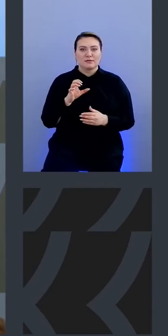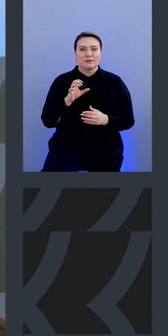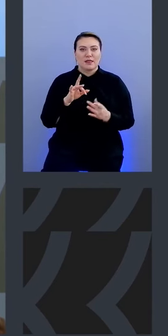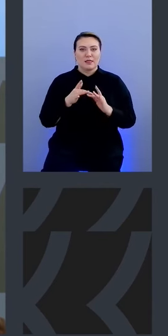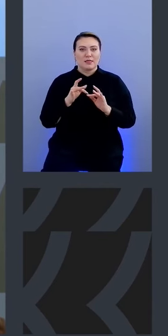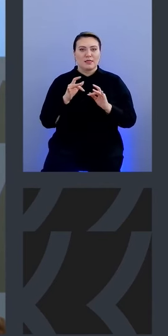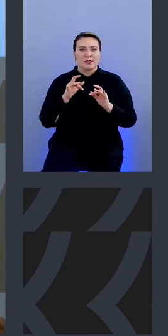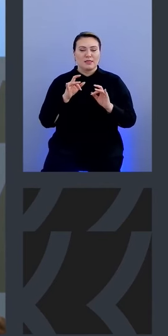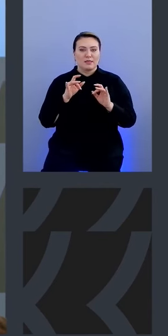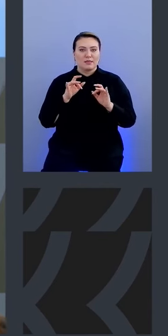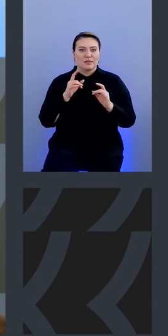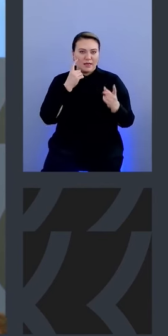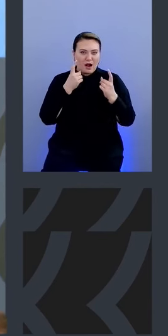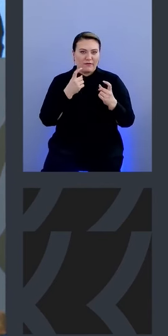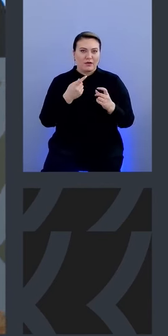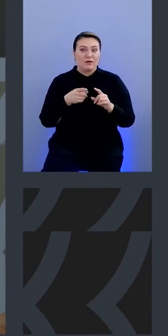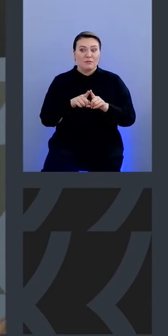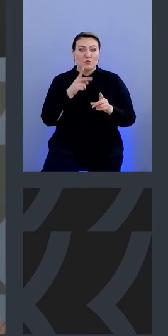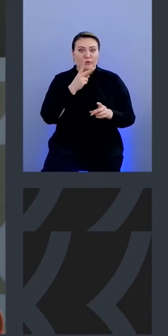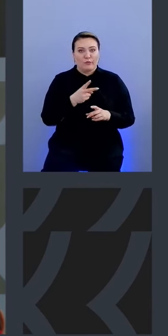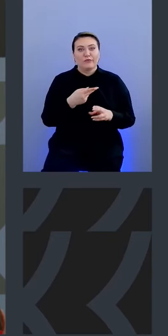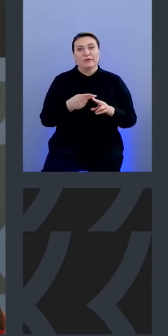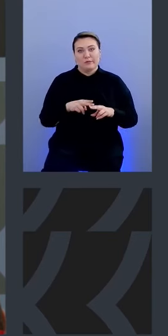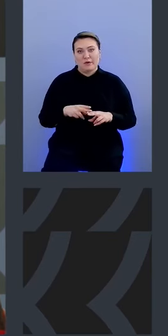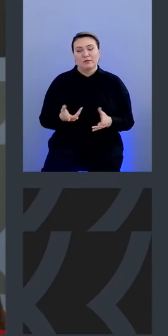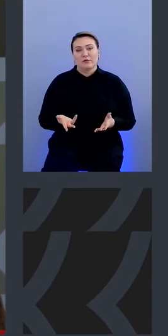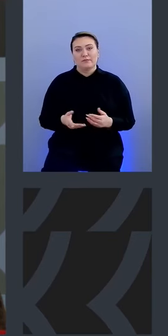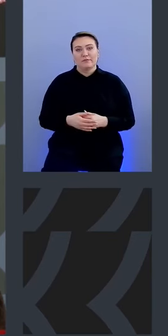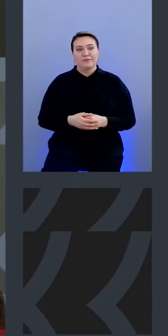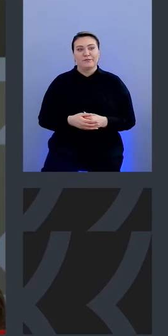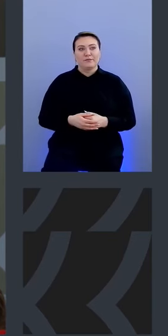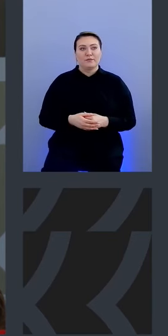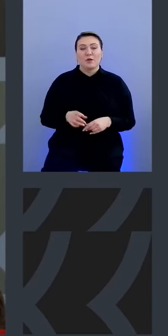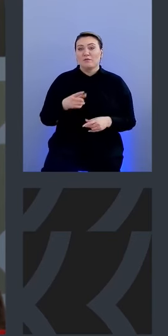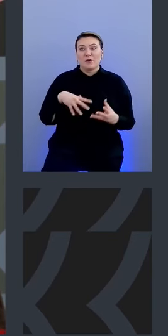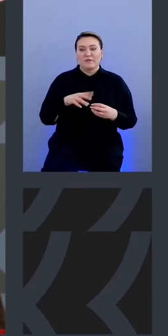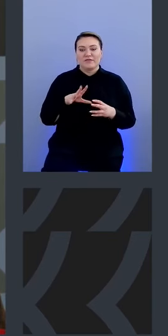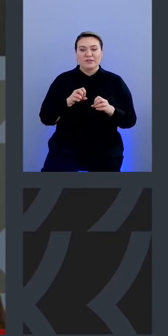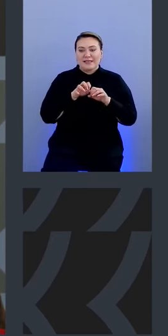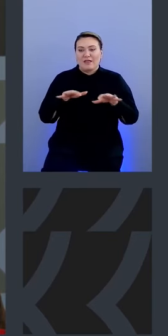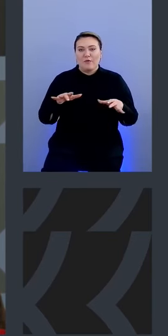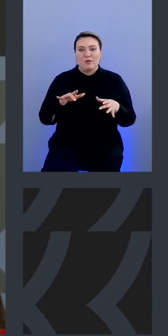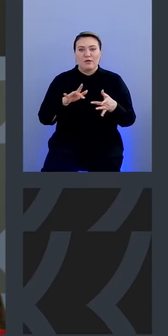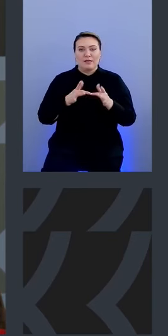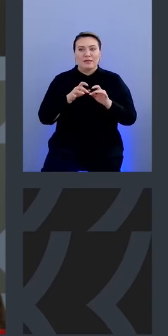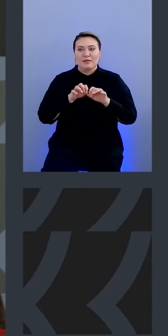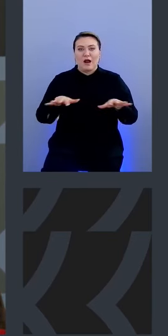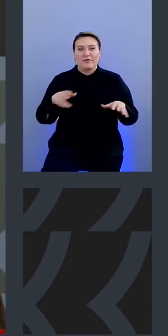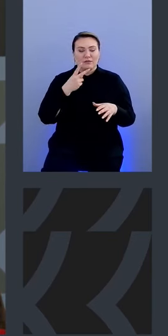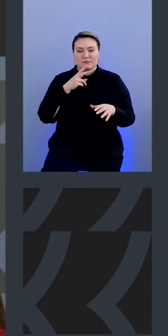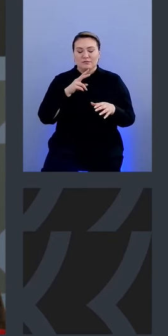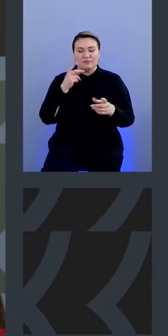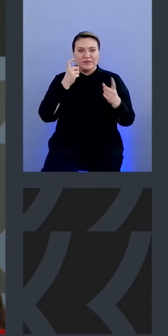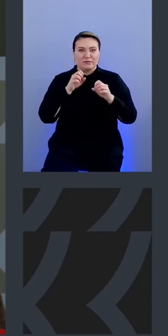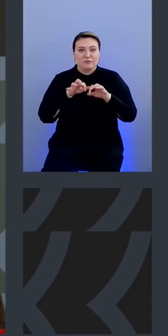умеет если кто-то там на днс пошел мы тоже это увидим мы можем вообще в принципе сетевой трафик смотреть мы можем с какими капабилитисами